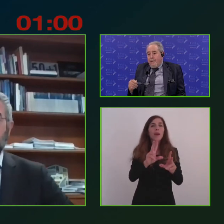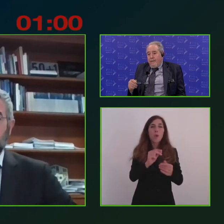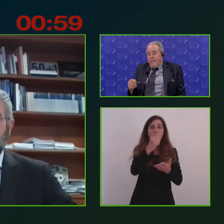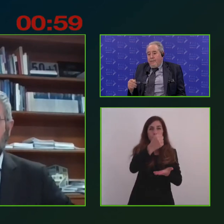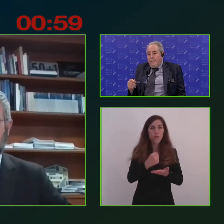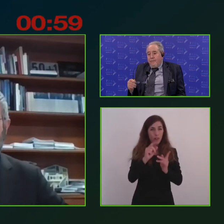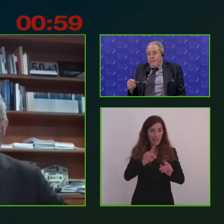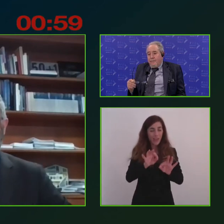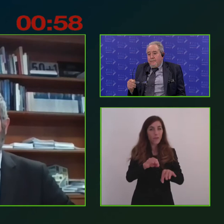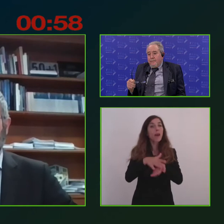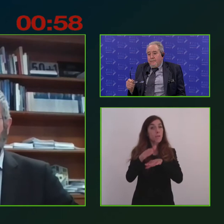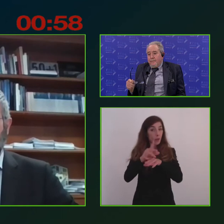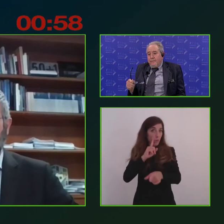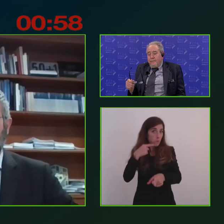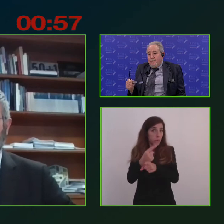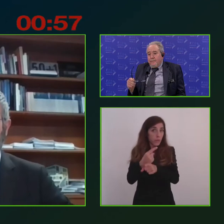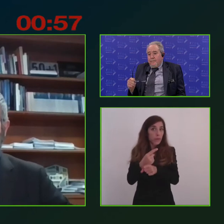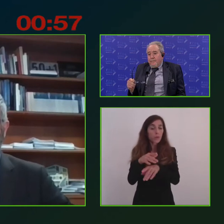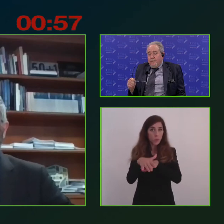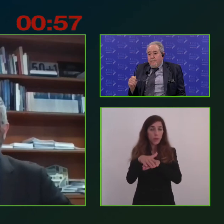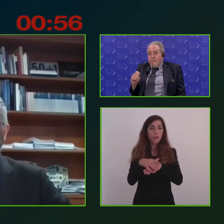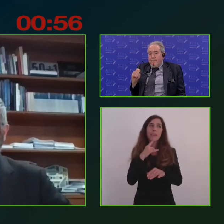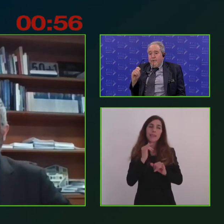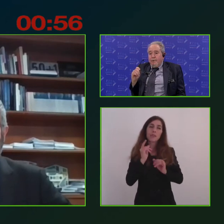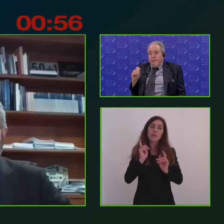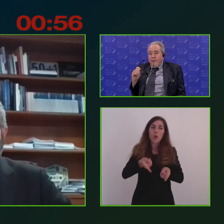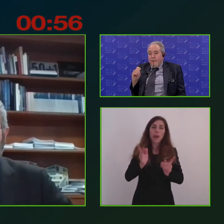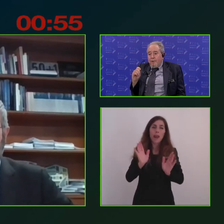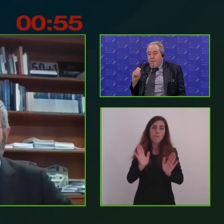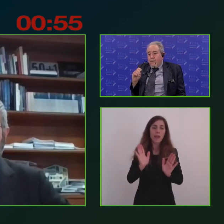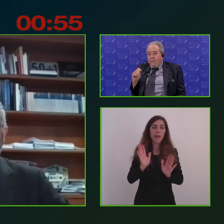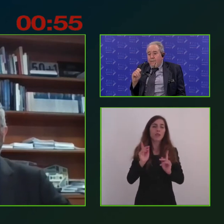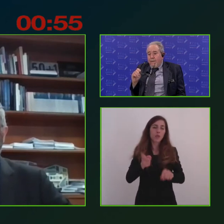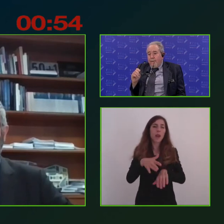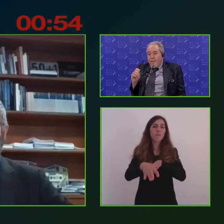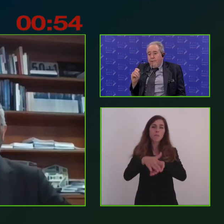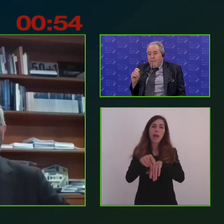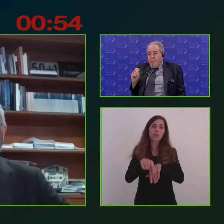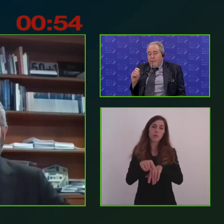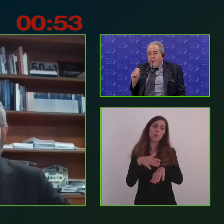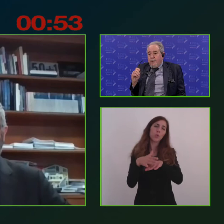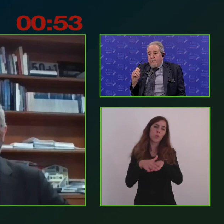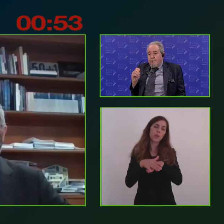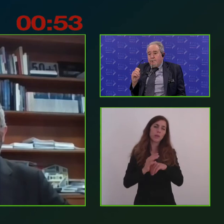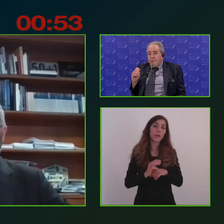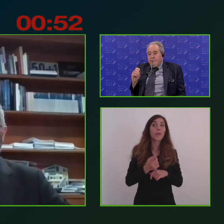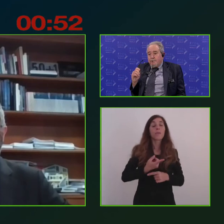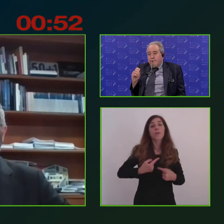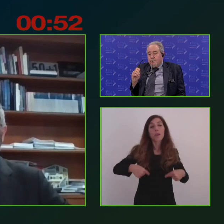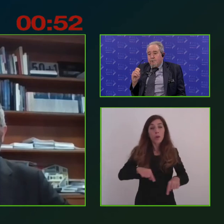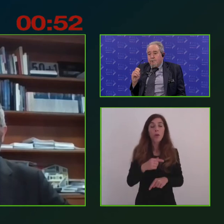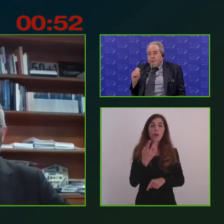Questo dovrebbe essere il metodo da utilizzare, certamente. Sicuramente sarà il metodo che noi vorremmo